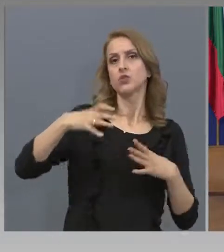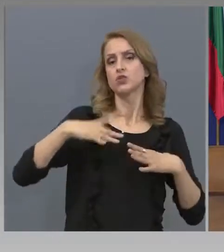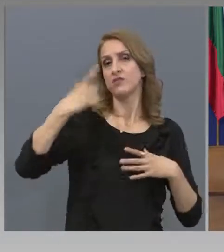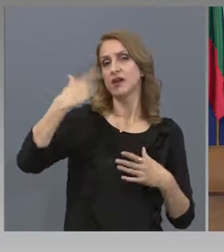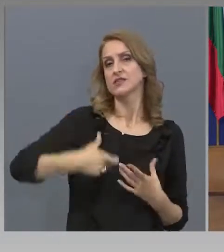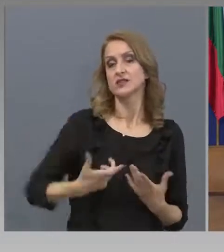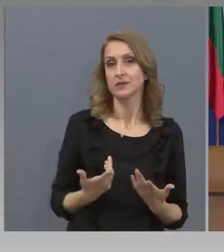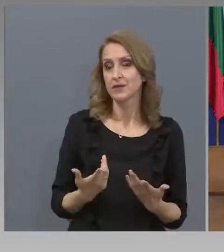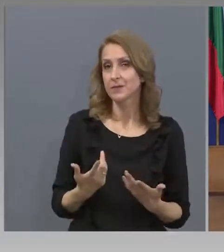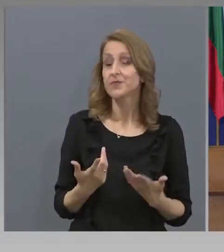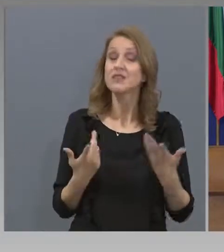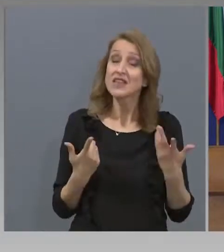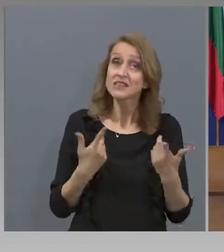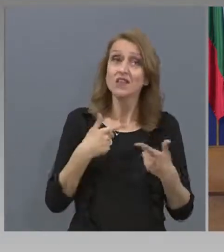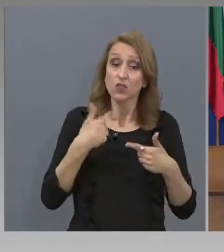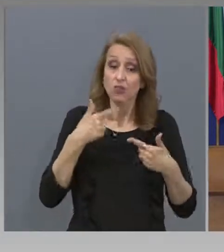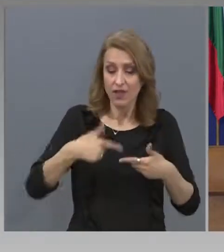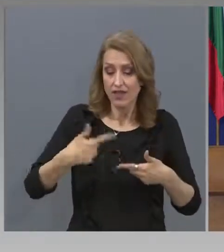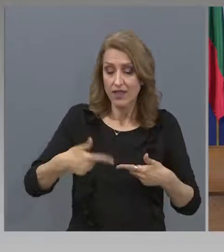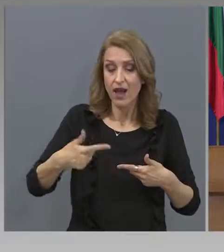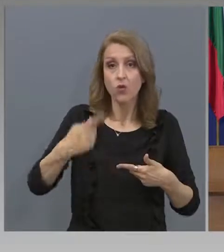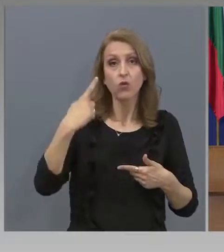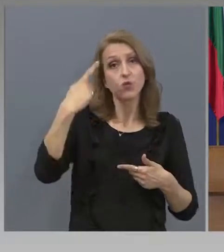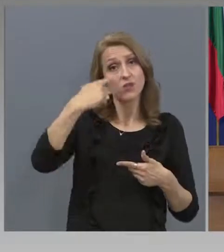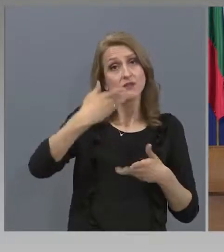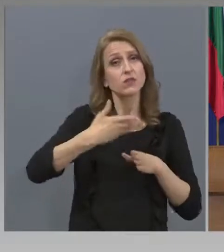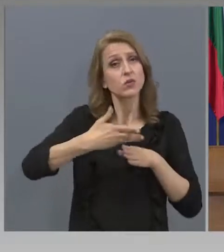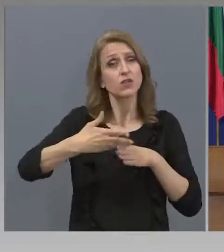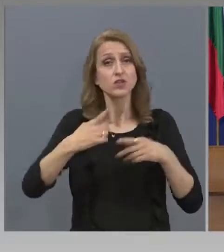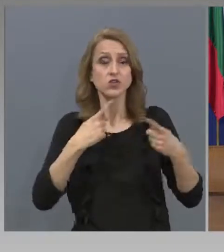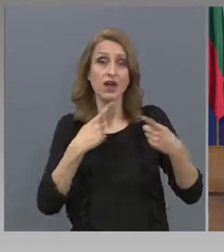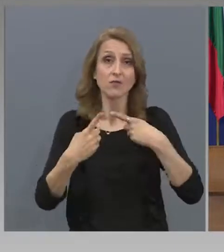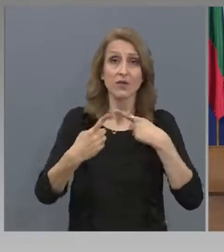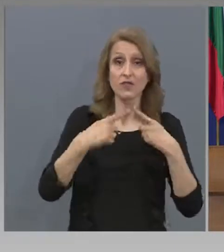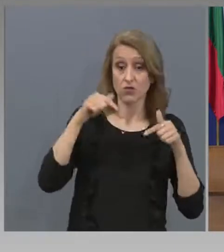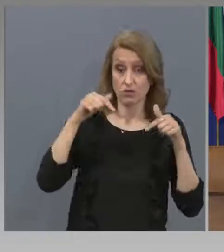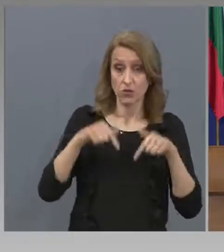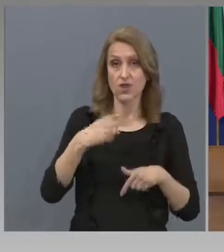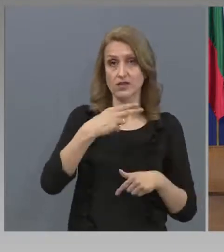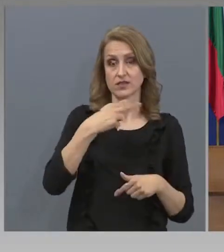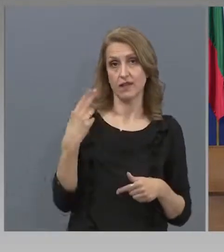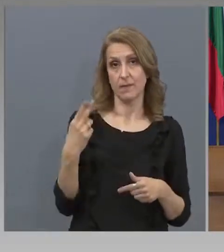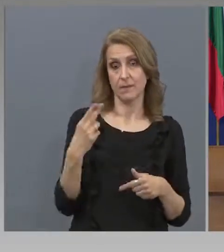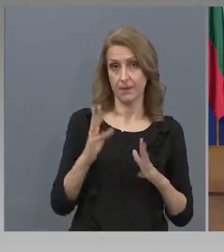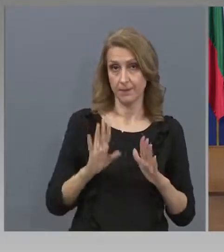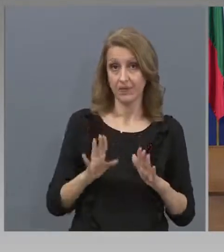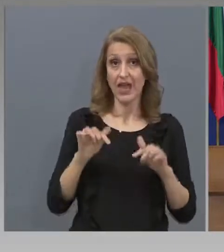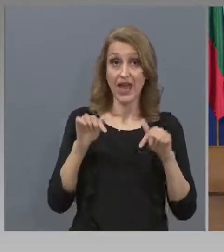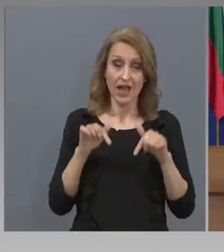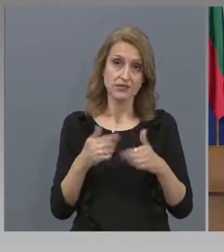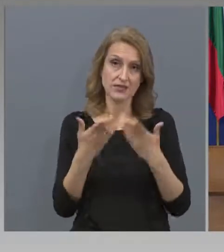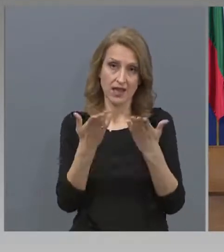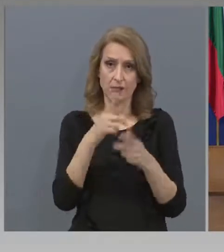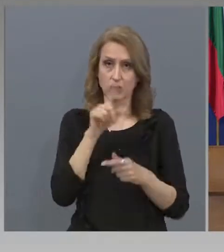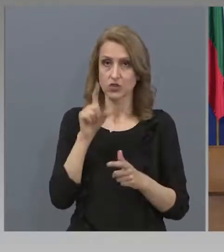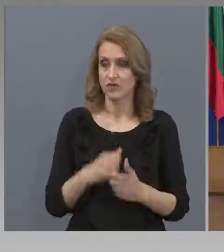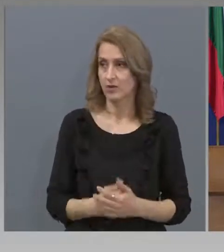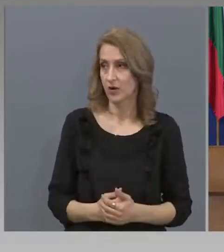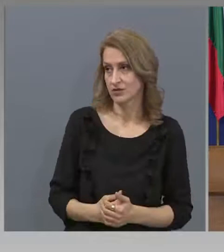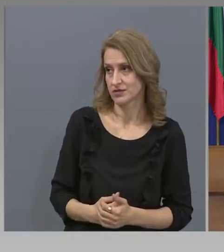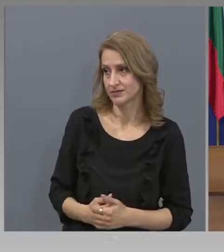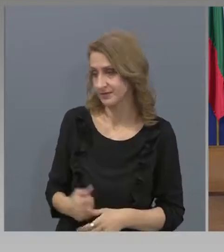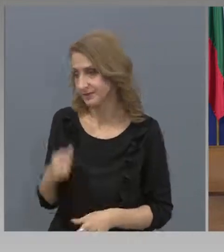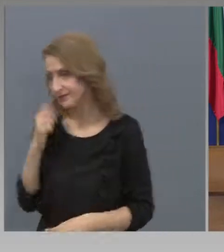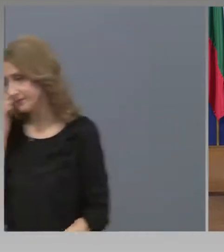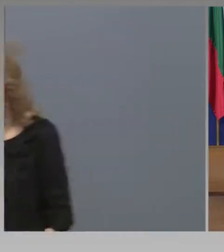следващите дни ще тече разговор на професионалния на политическо ниво по тази тема. А сега имате възможност да зададате въпроси. Добър